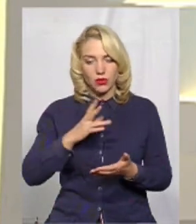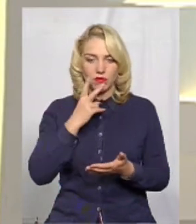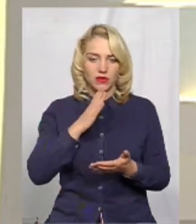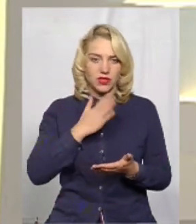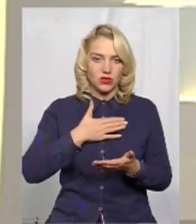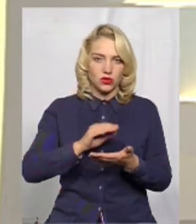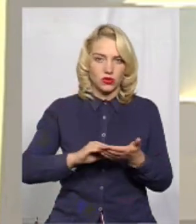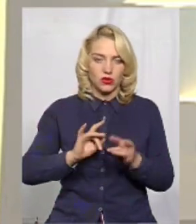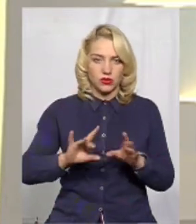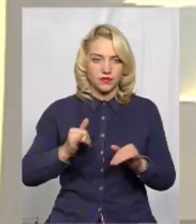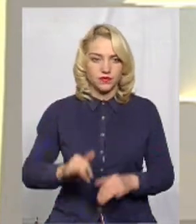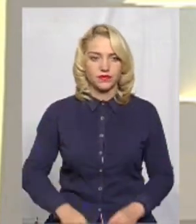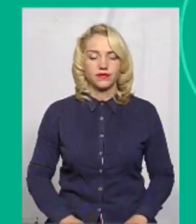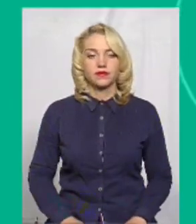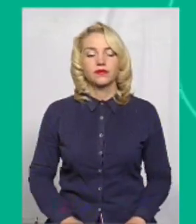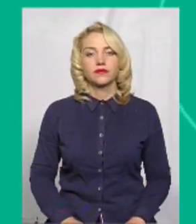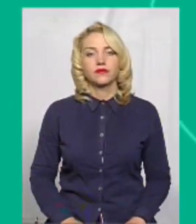сюжет і продовжимо з вами розмову.